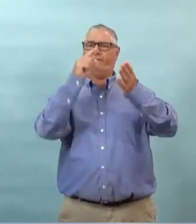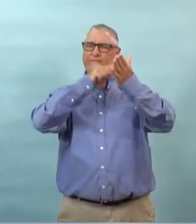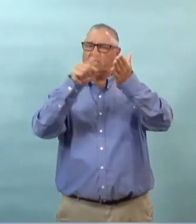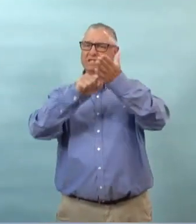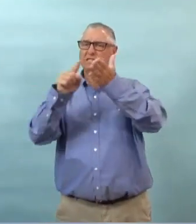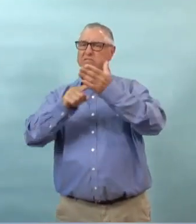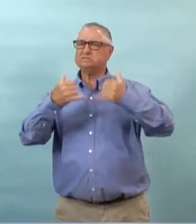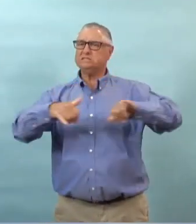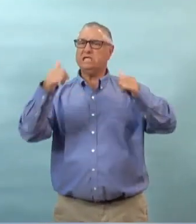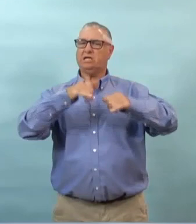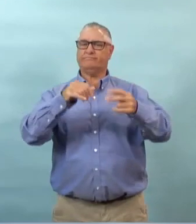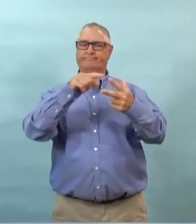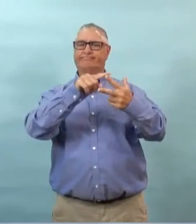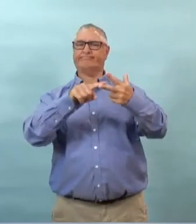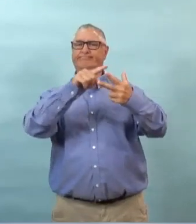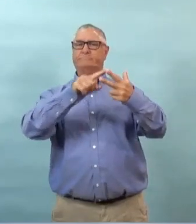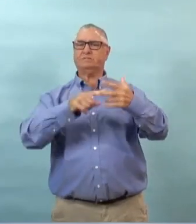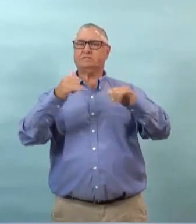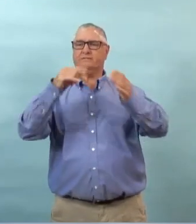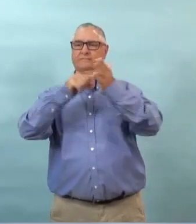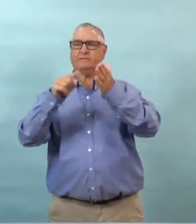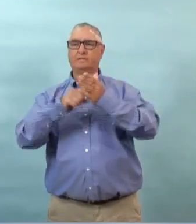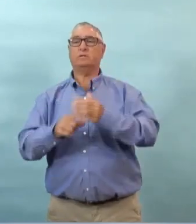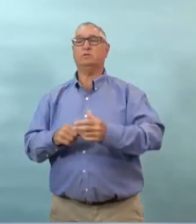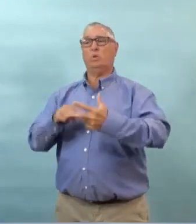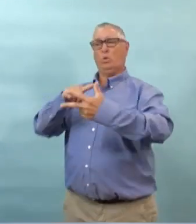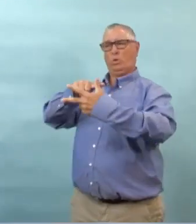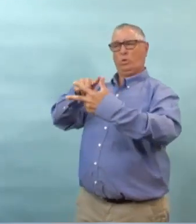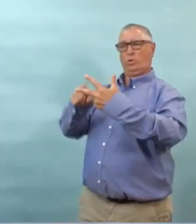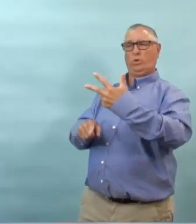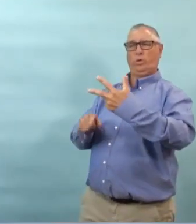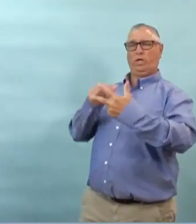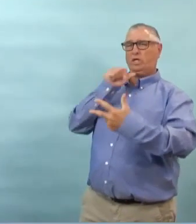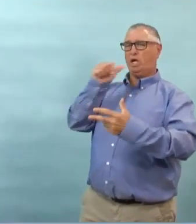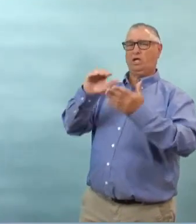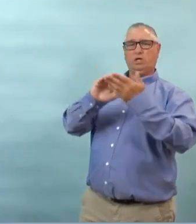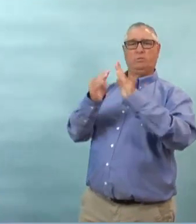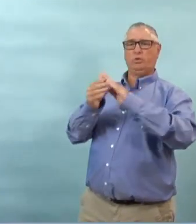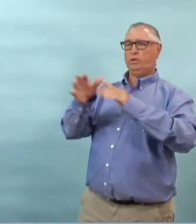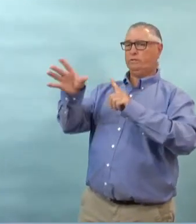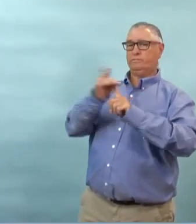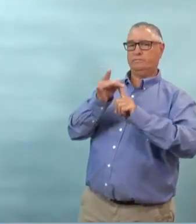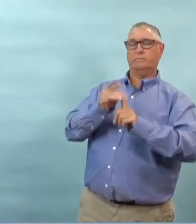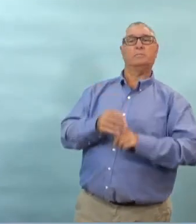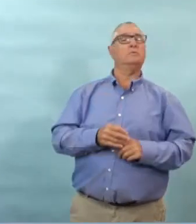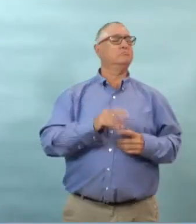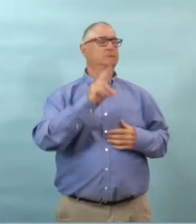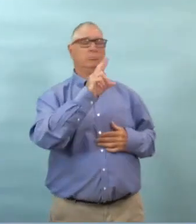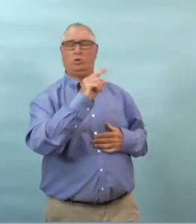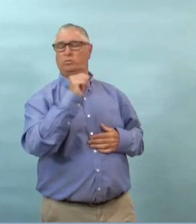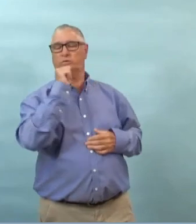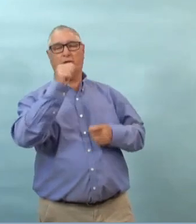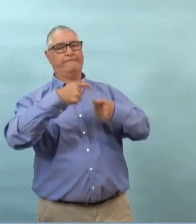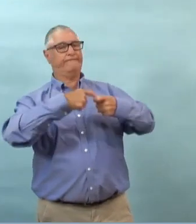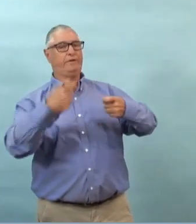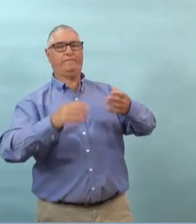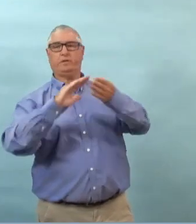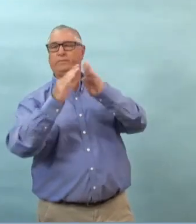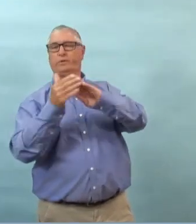de preuves qui indique il y a une transmission communautaire autre mais il ya encore deux cas où une enquête est en cours